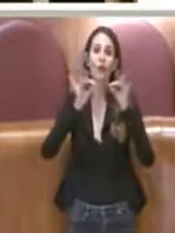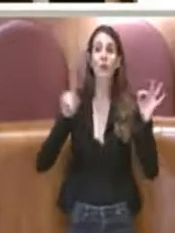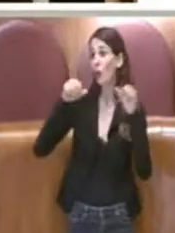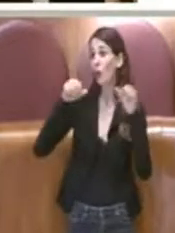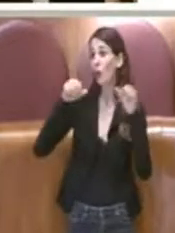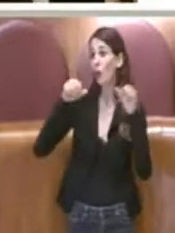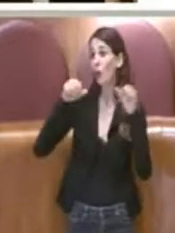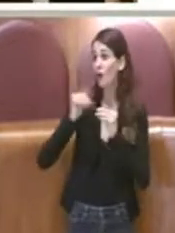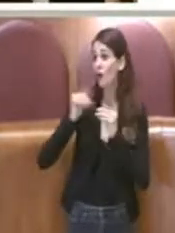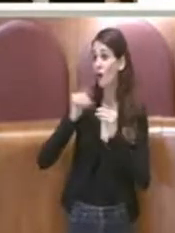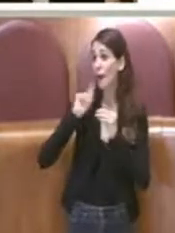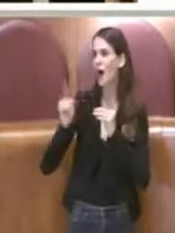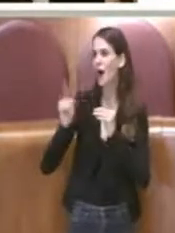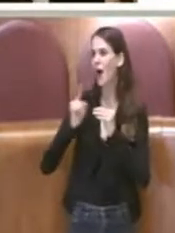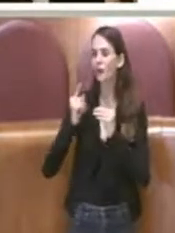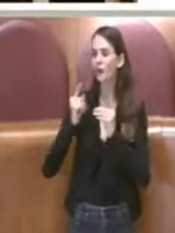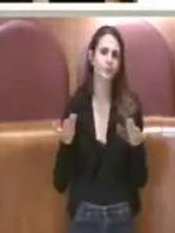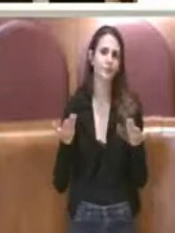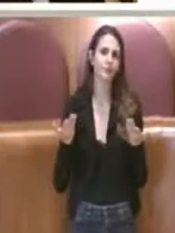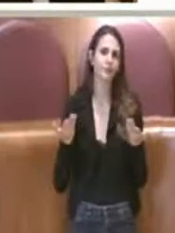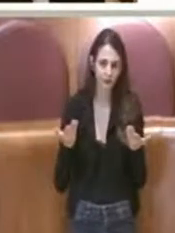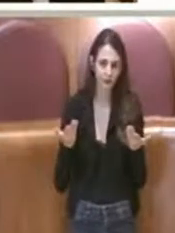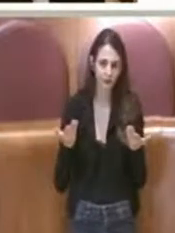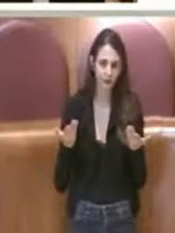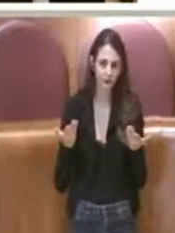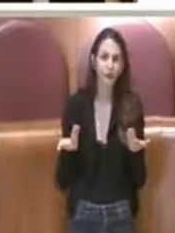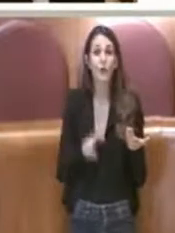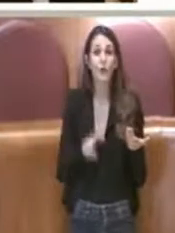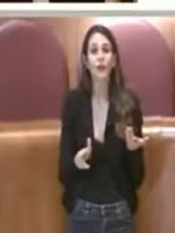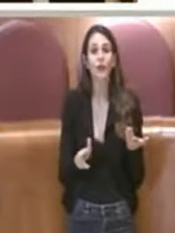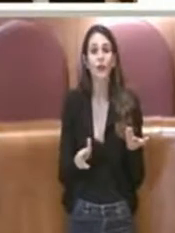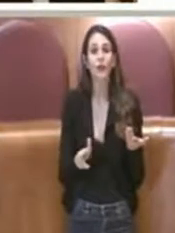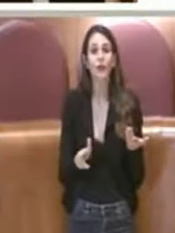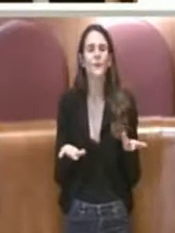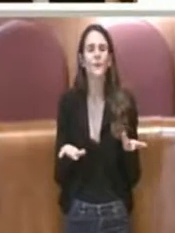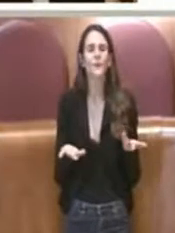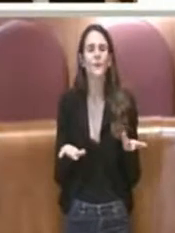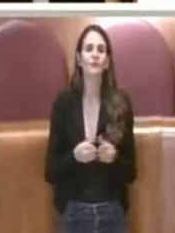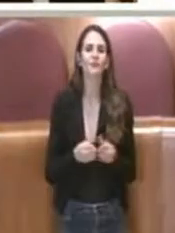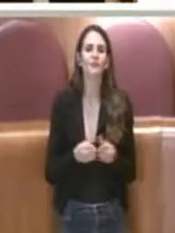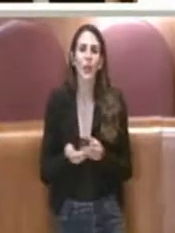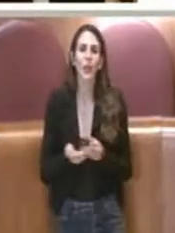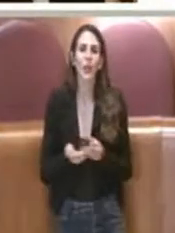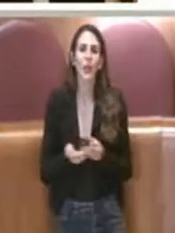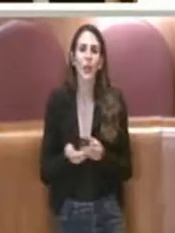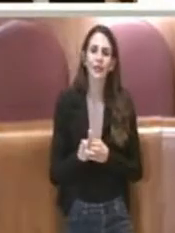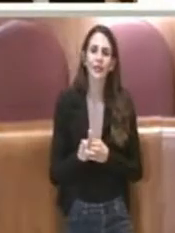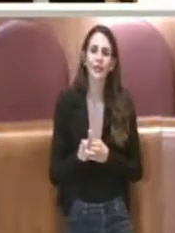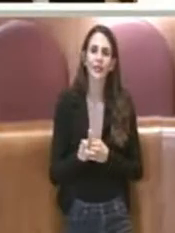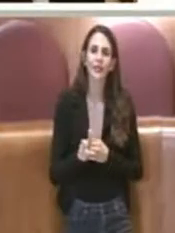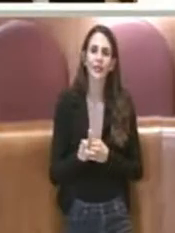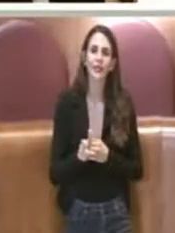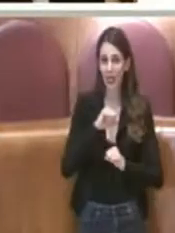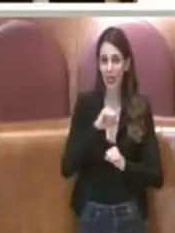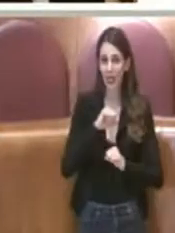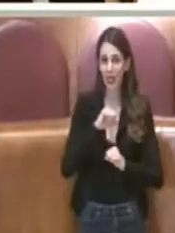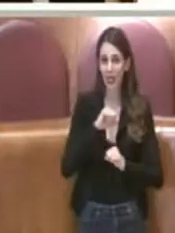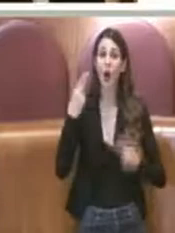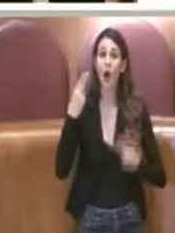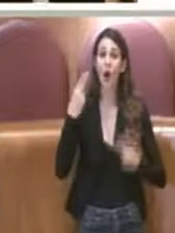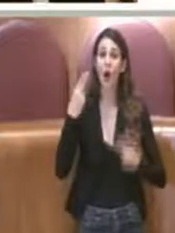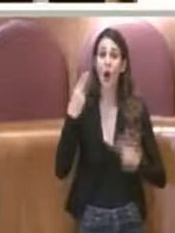soprattutto perché dall'altra parte credo che questa